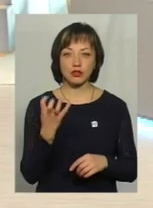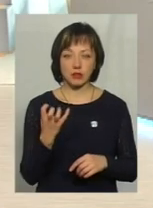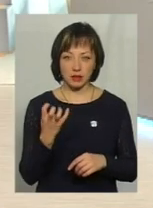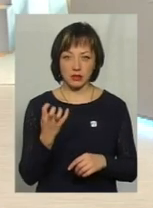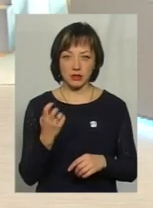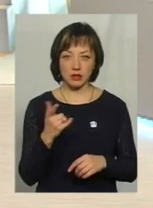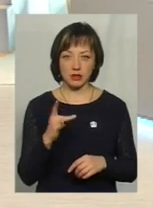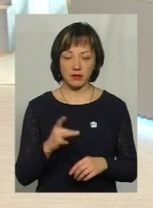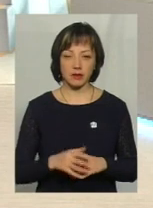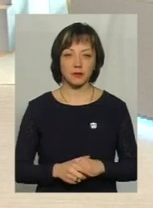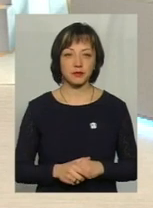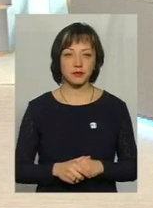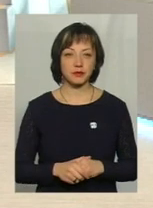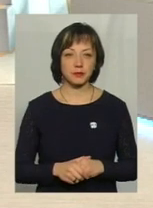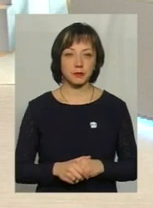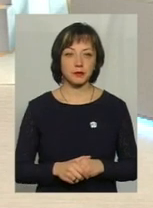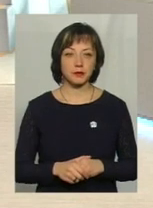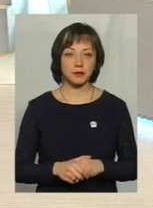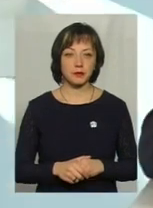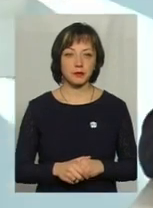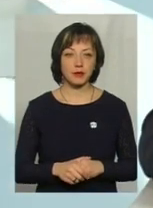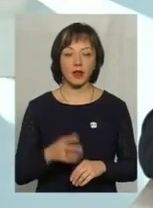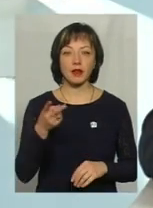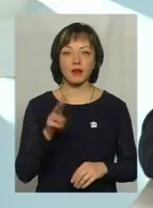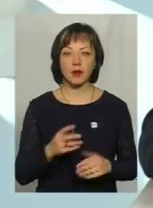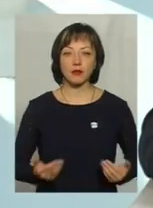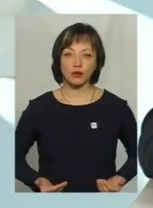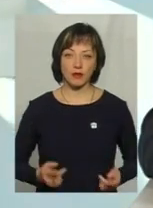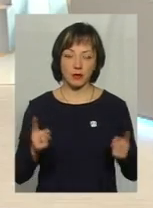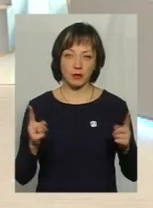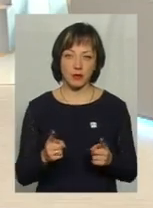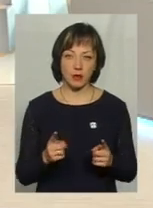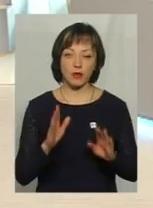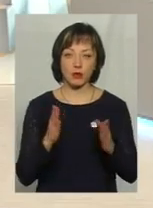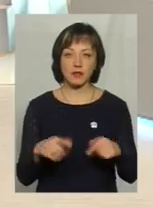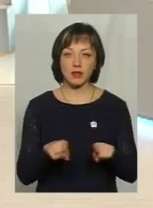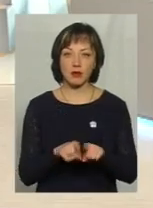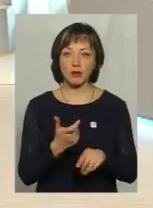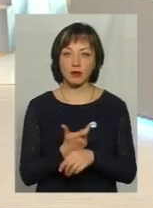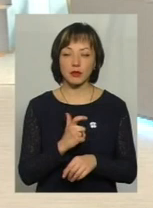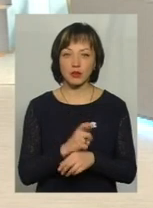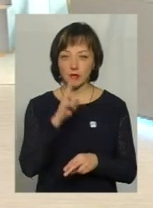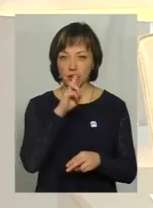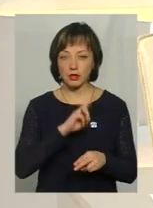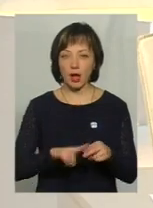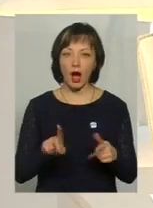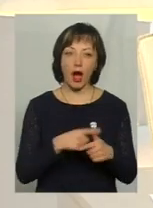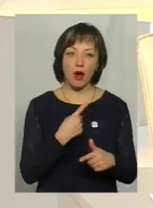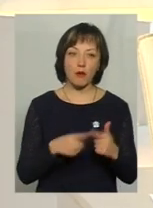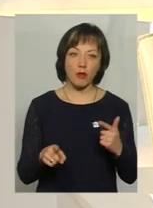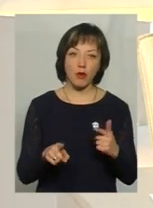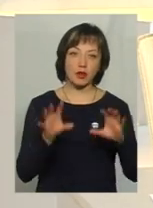гривень, так? Два прожиткових мінімумів. Їх буде все рівно більше, вона буде втрачати. Тобто або